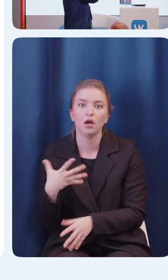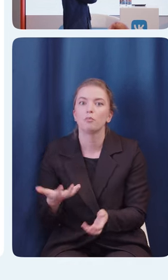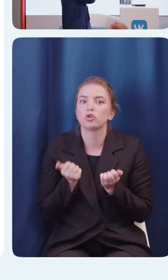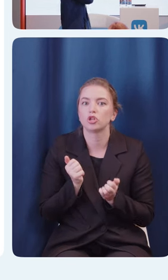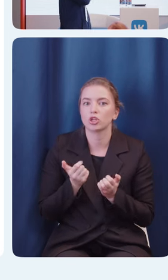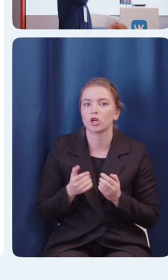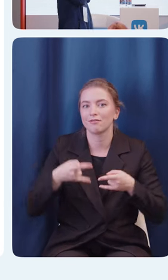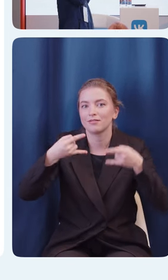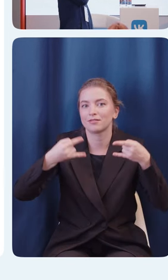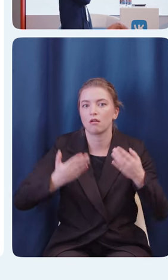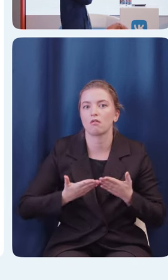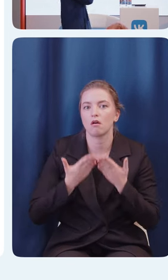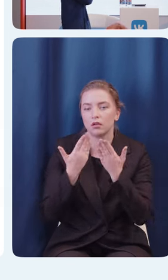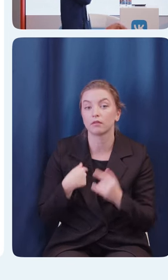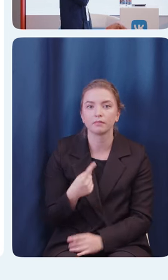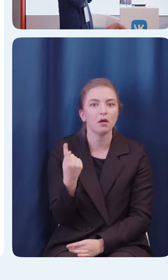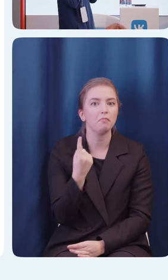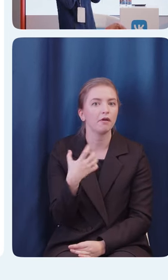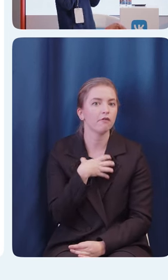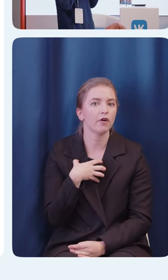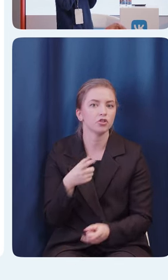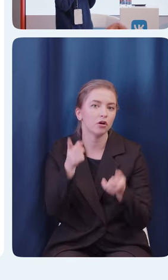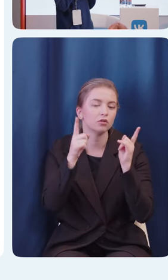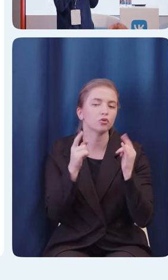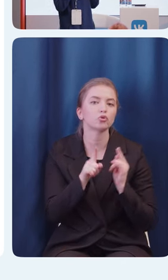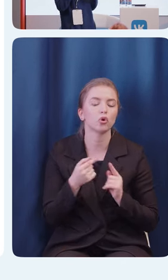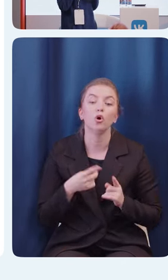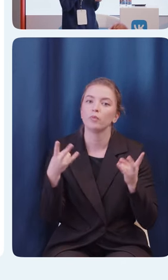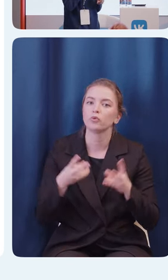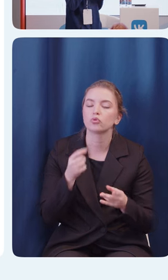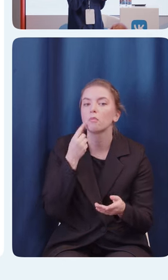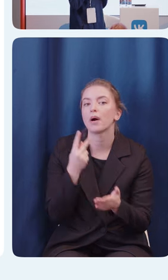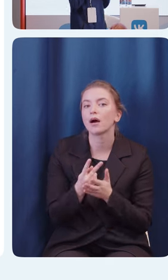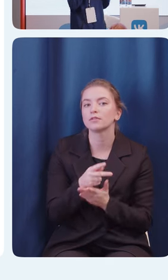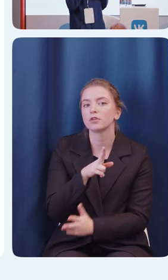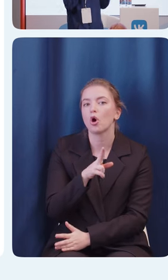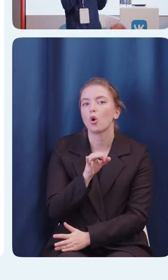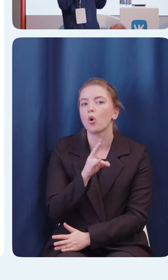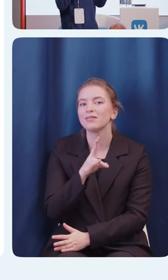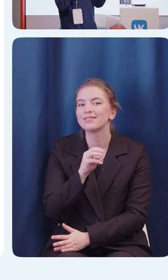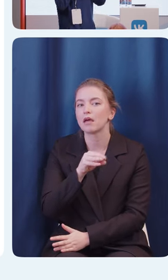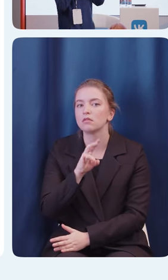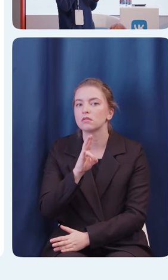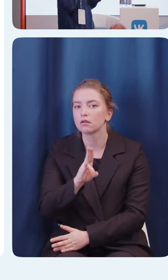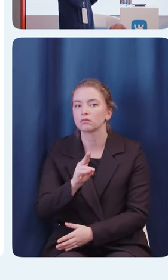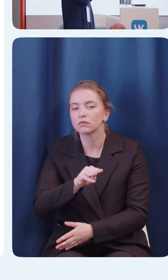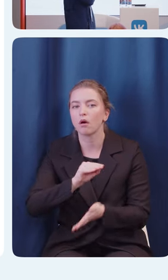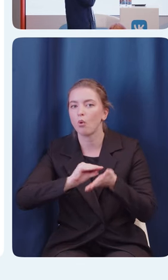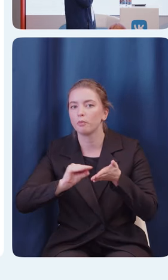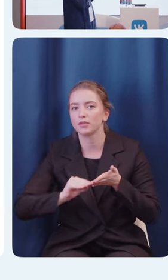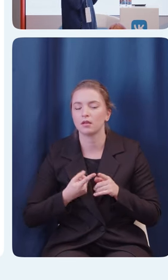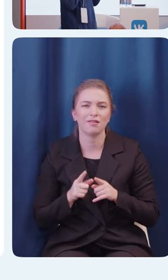пункт в Android, что важно указывать content description у вьюшек. Это такая уже техническая часть.